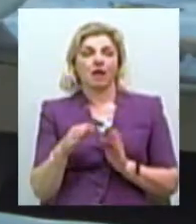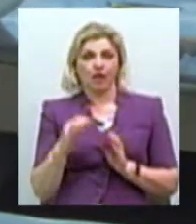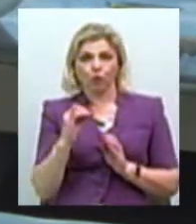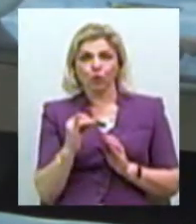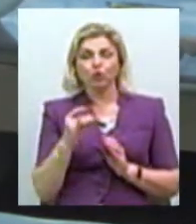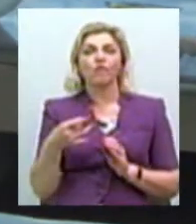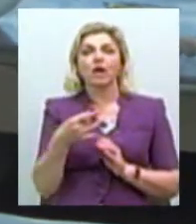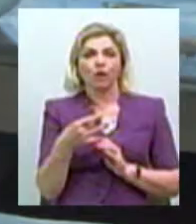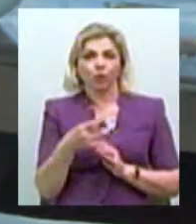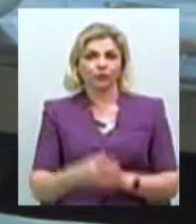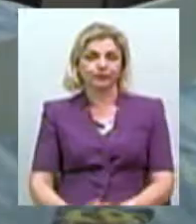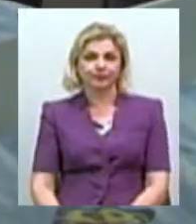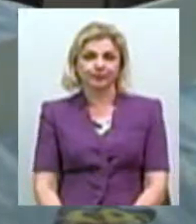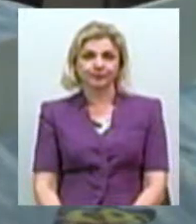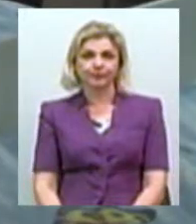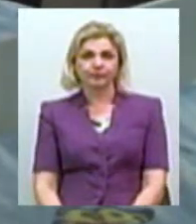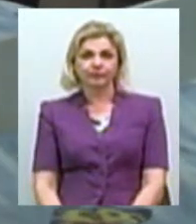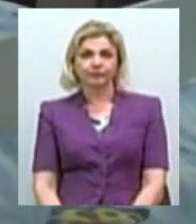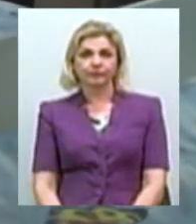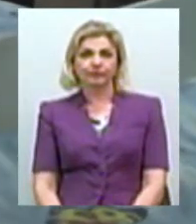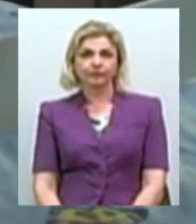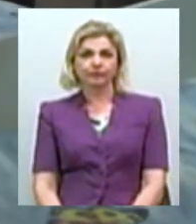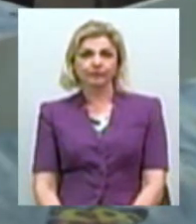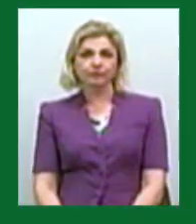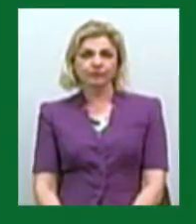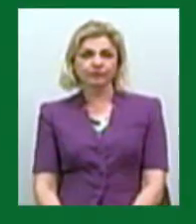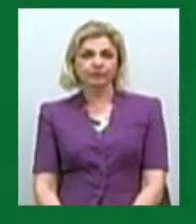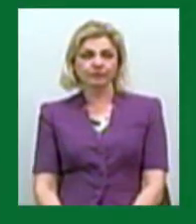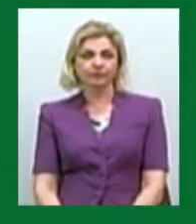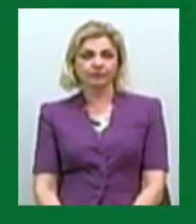Валентина Гурова, Ігор Чорний, Юлія Кускова. Новини Йоан Миколаїв.